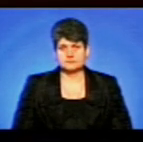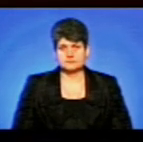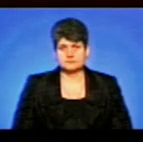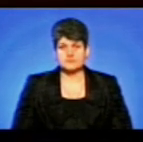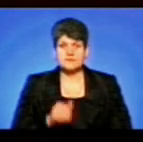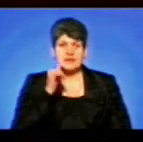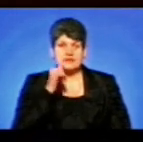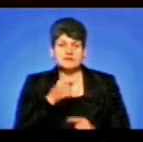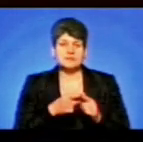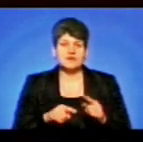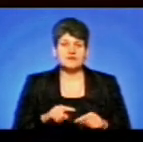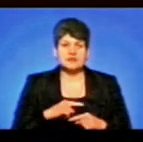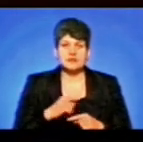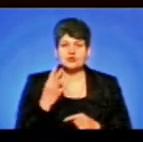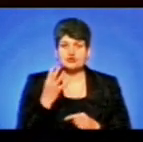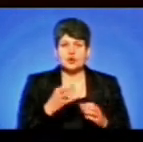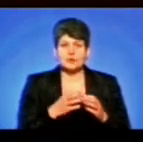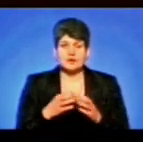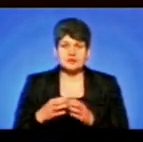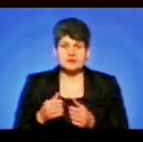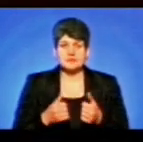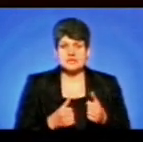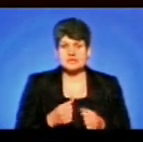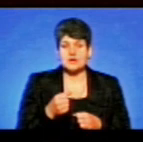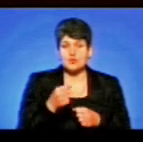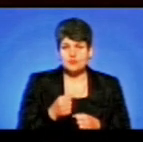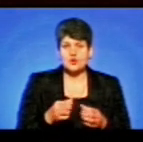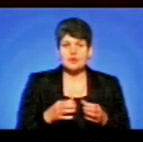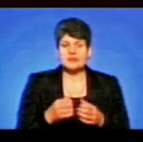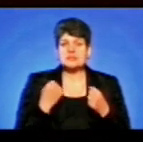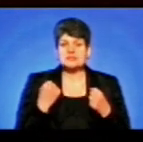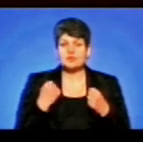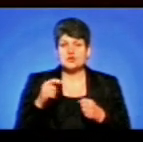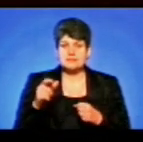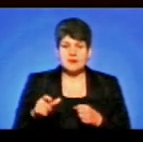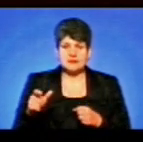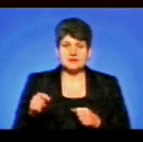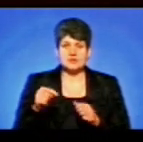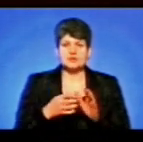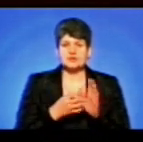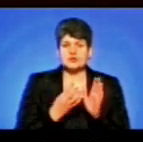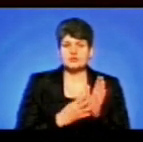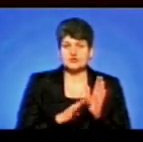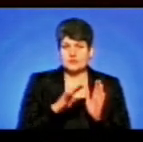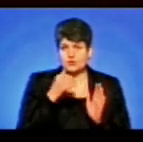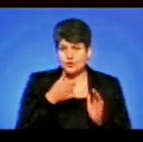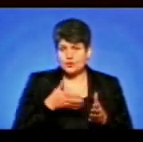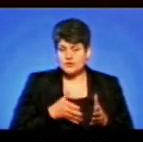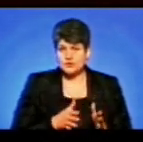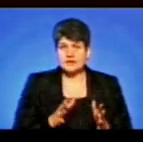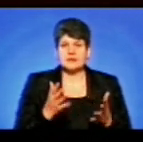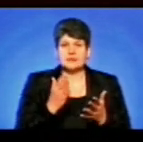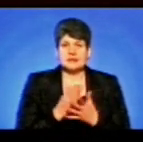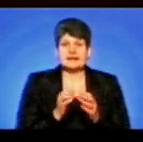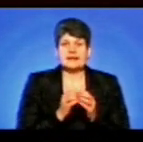Завтра у півфіналі чотири команди змагатимуться за кубок. Команда спортсменів 1994 року народження, які набрали